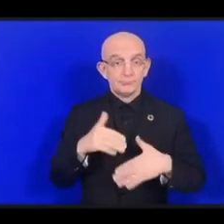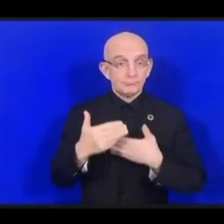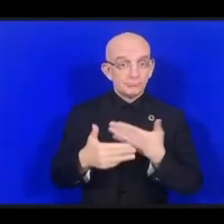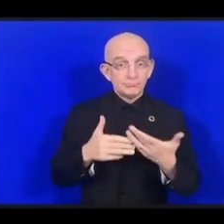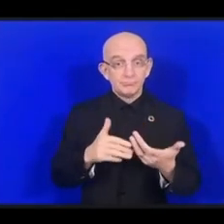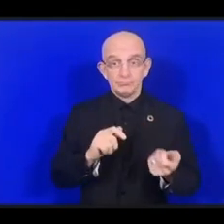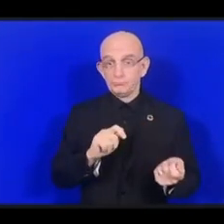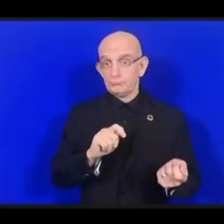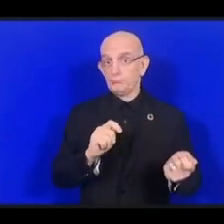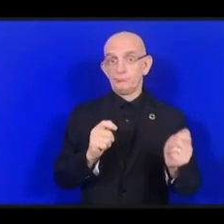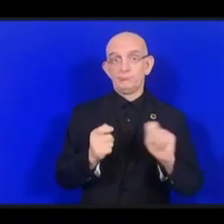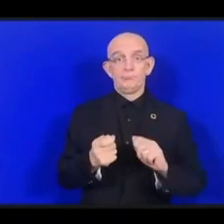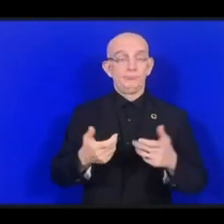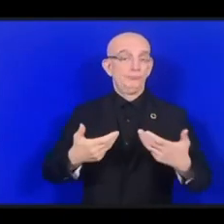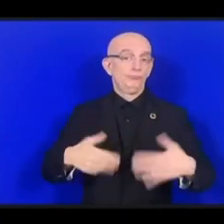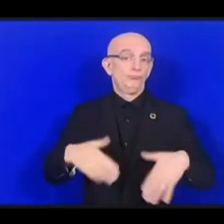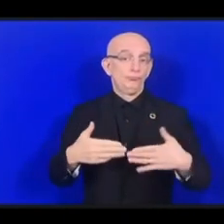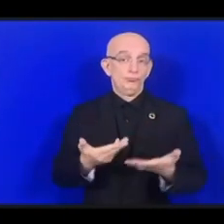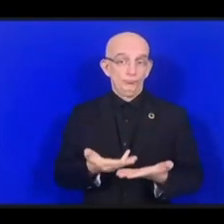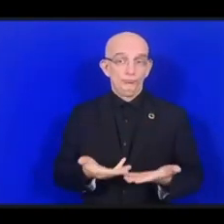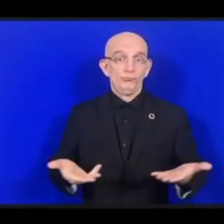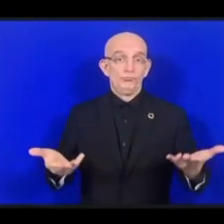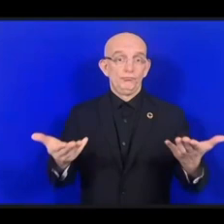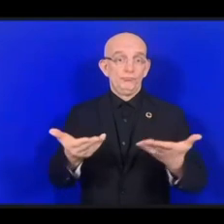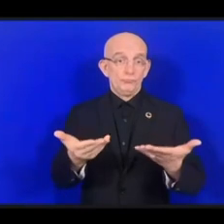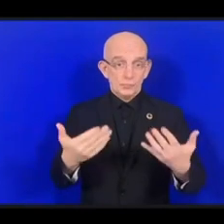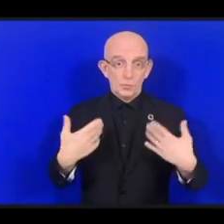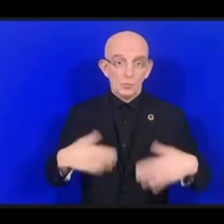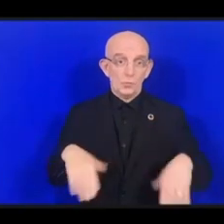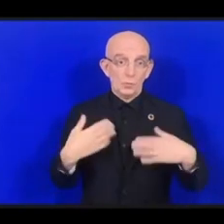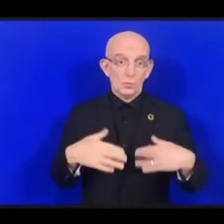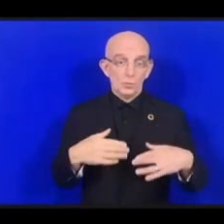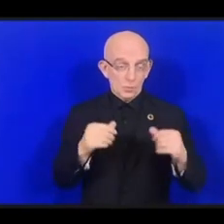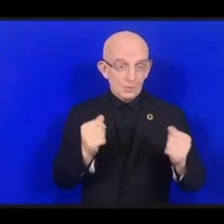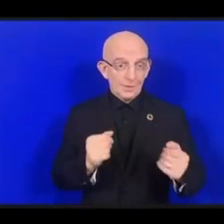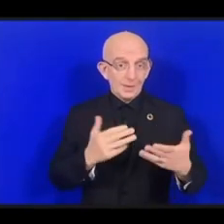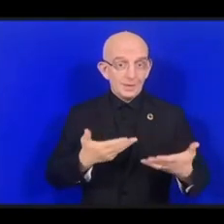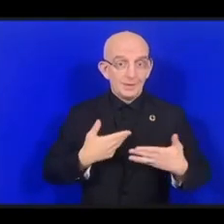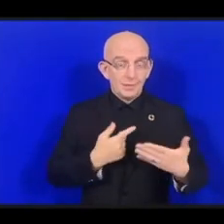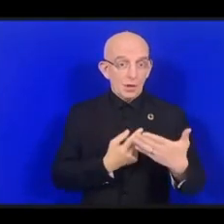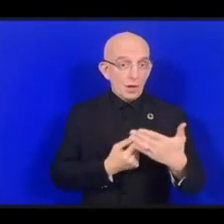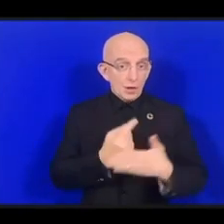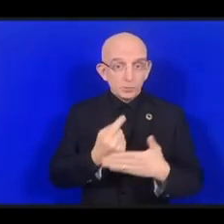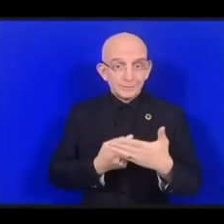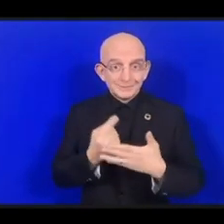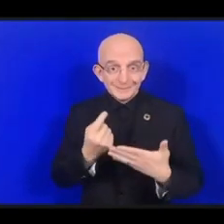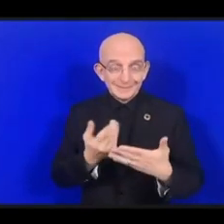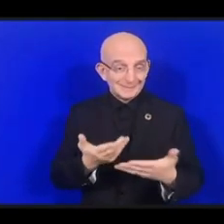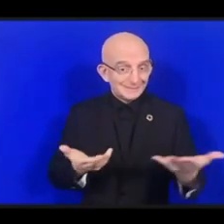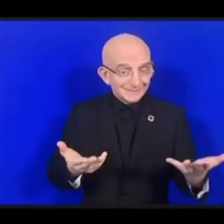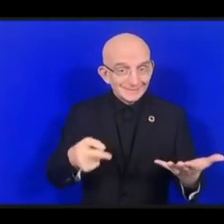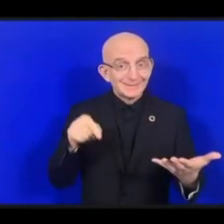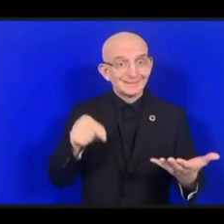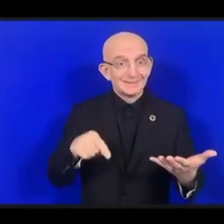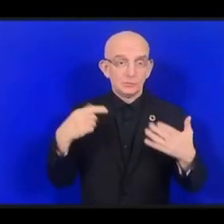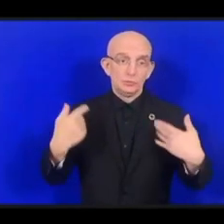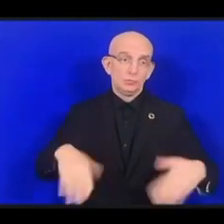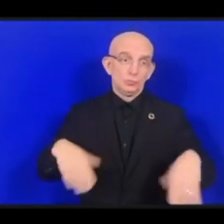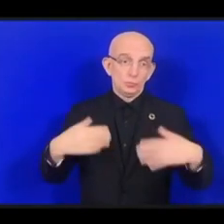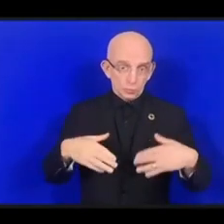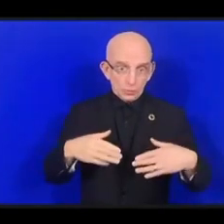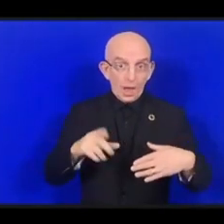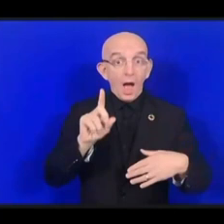технологии представляют нам великолепные возможности и бросают нам вызовы. С одной стороны, это может быть сила для